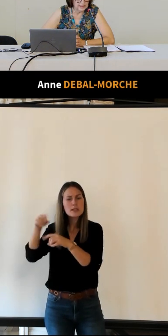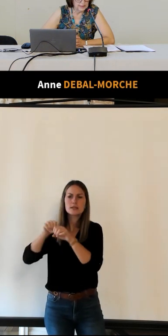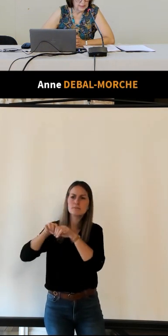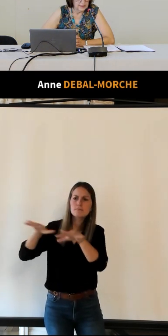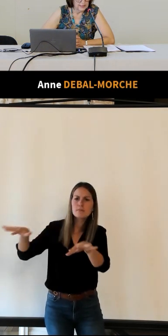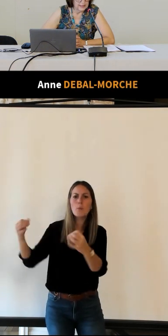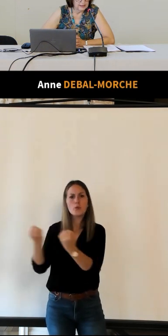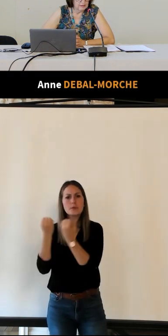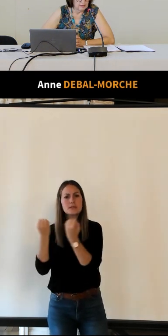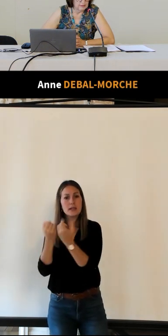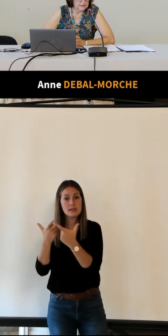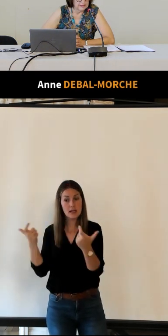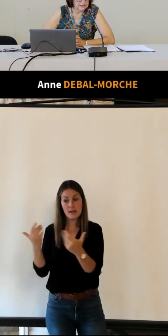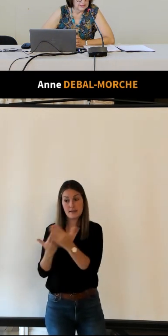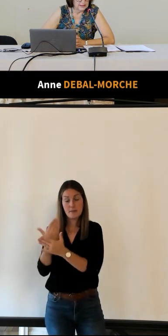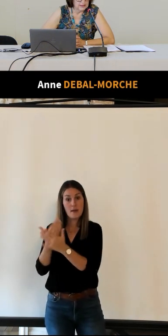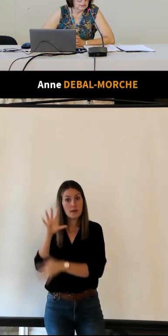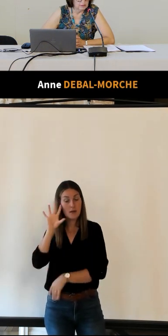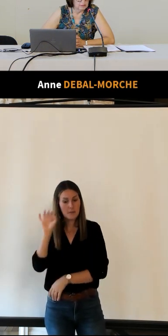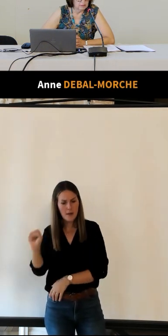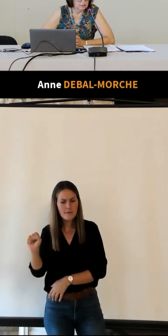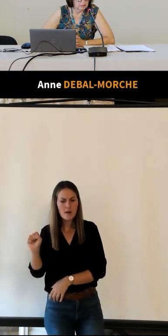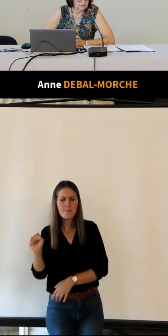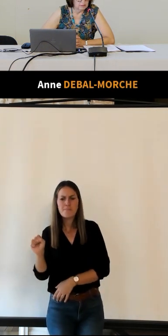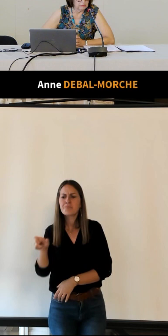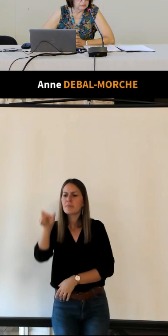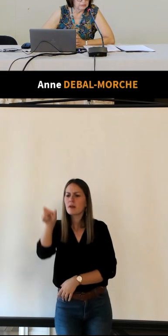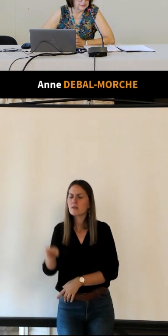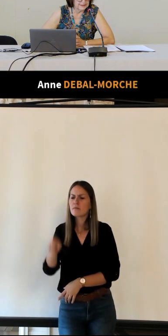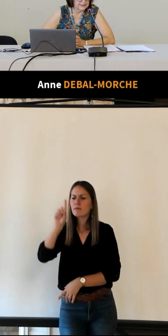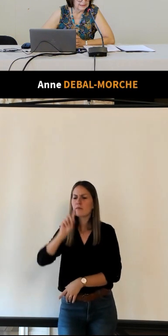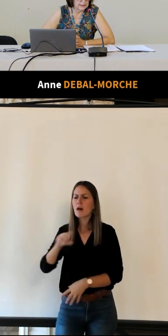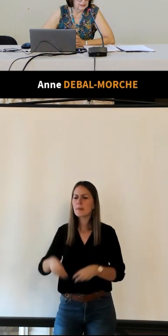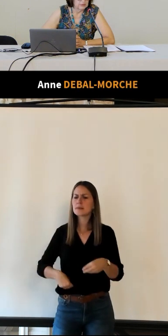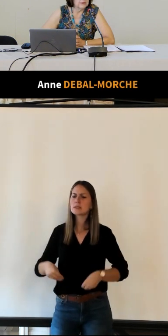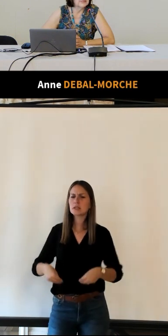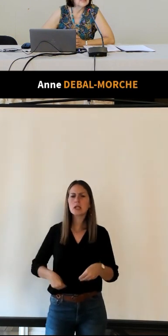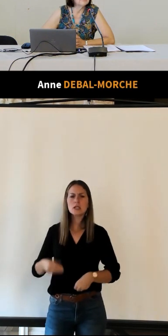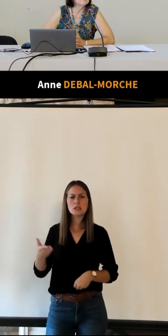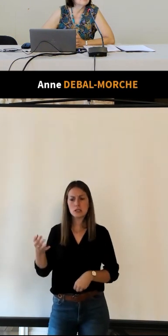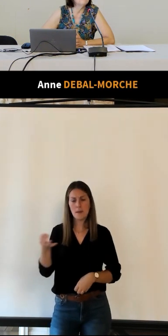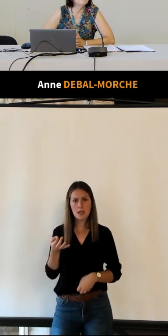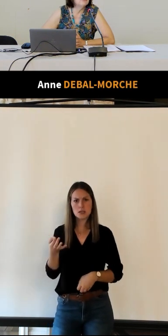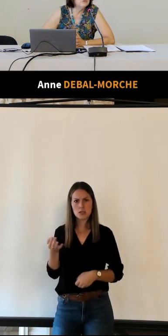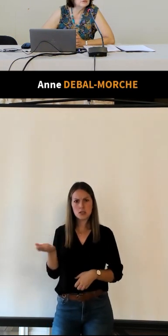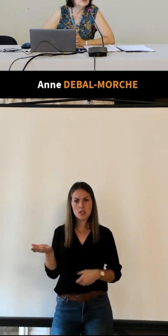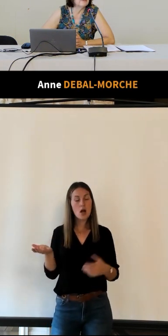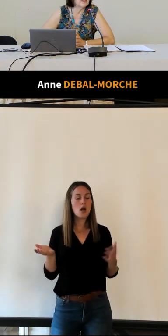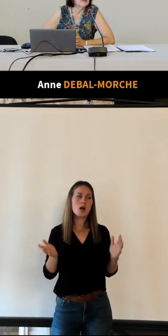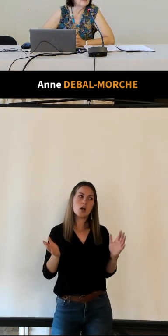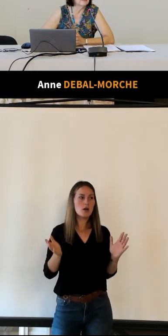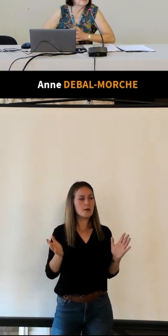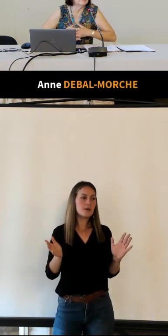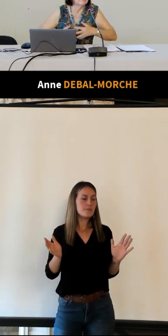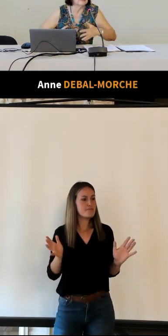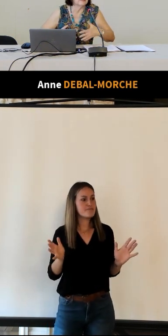et la directrice de l'ADT me disait il faut mieux enfin